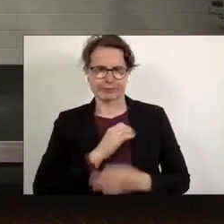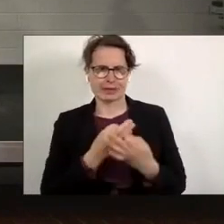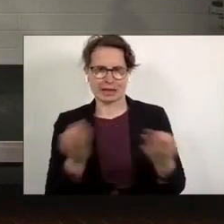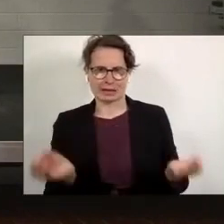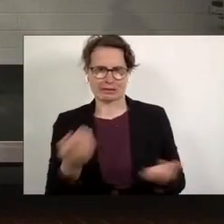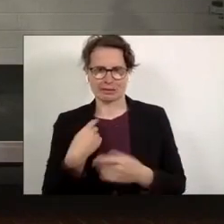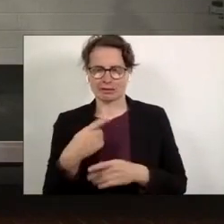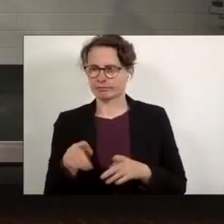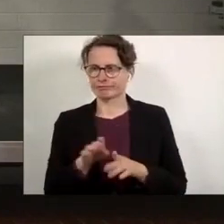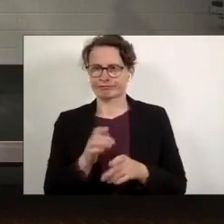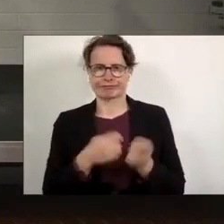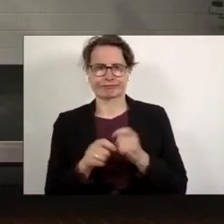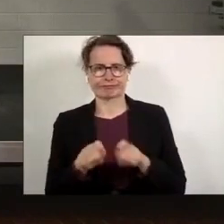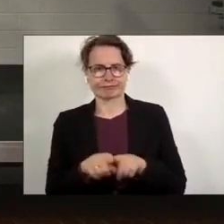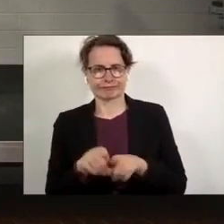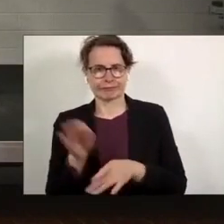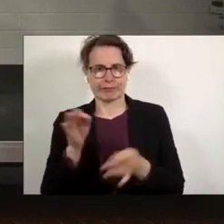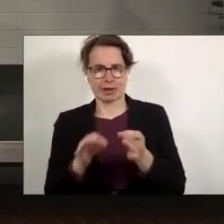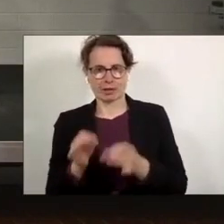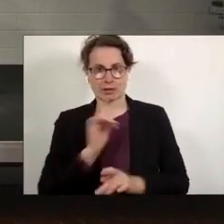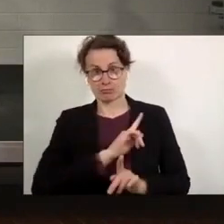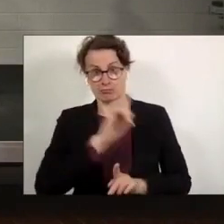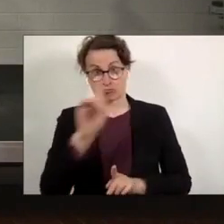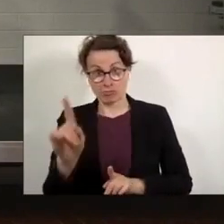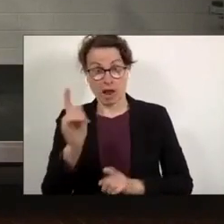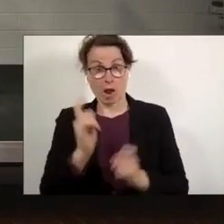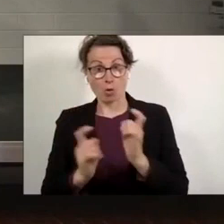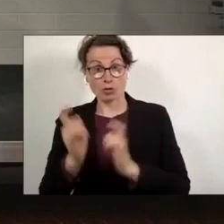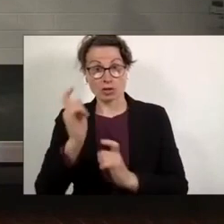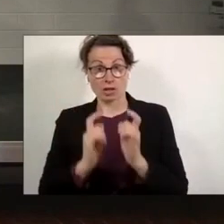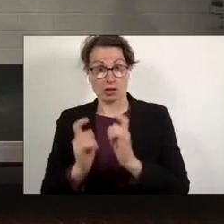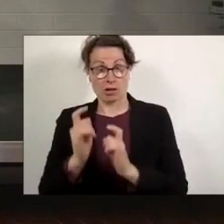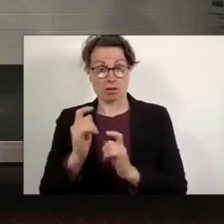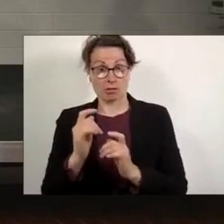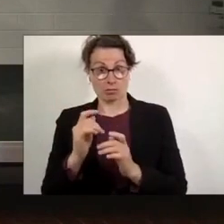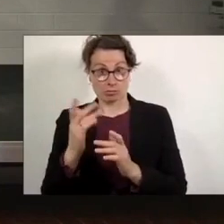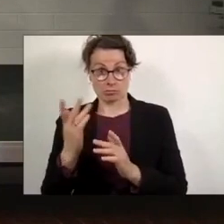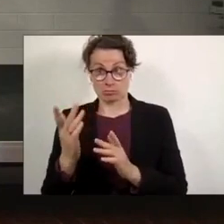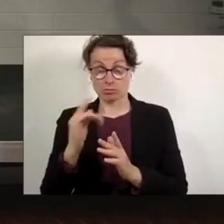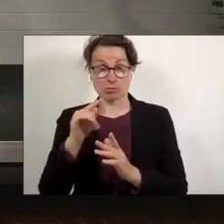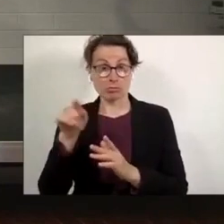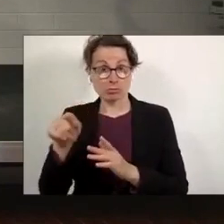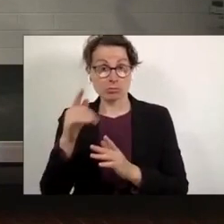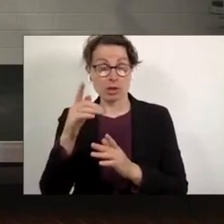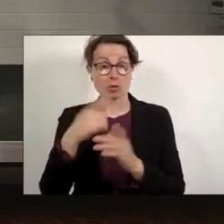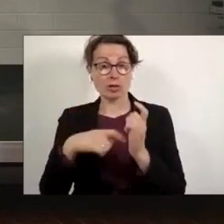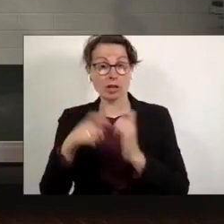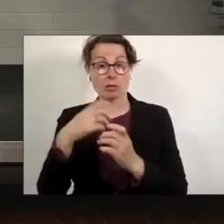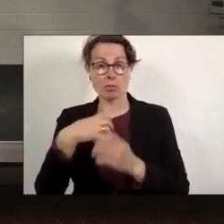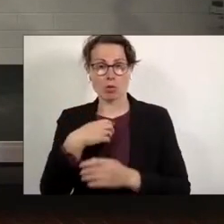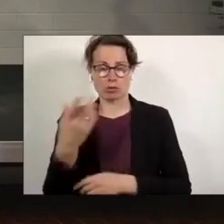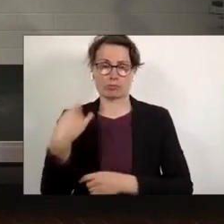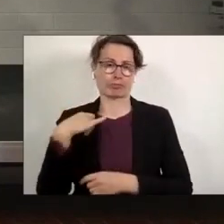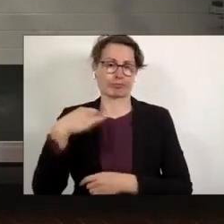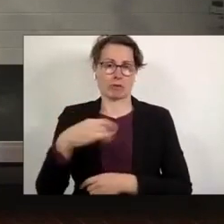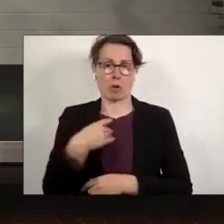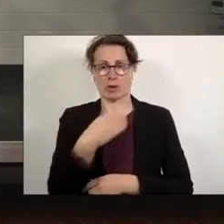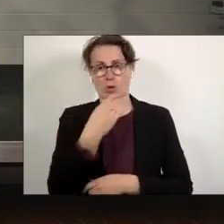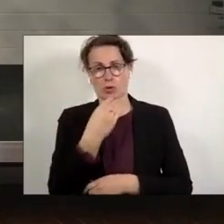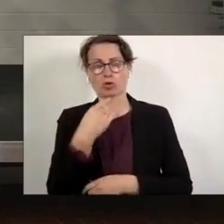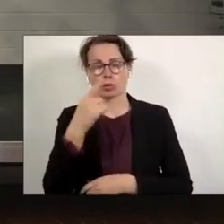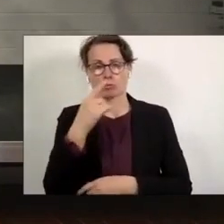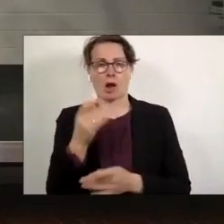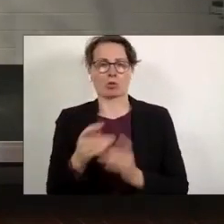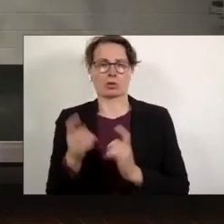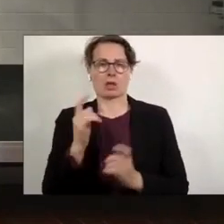genommen. Bei der Ausländerbehörde bin ich ein reiner Migrant, völlig egal, ob ich Jude bin und welche historischen Bezüge es gibt. Ein Problem